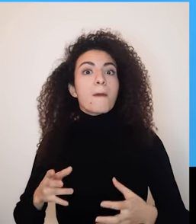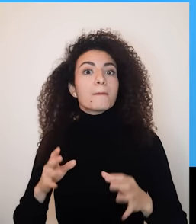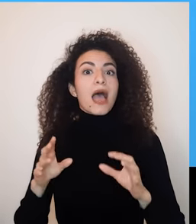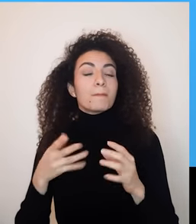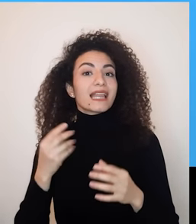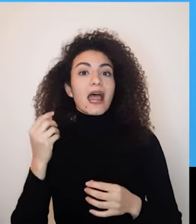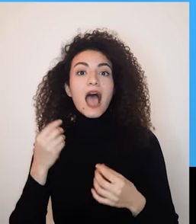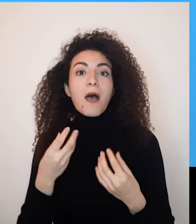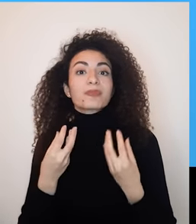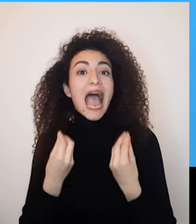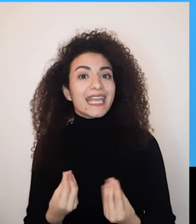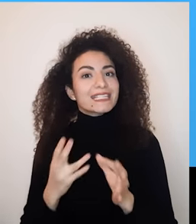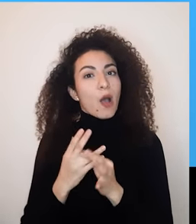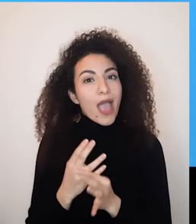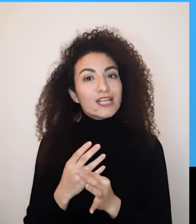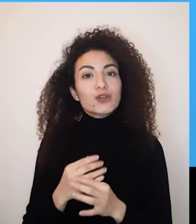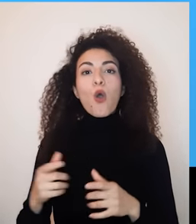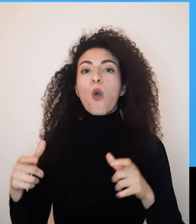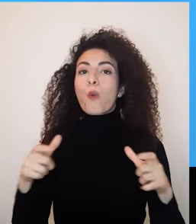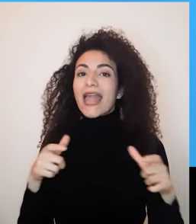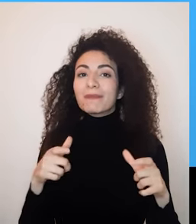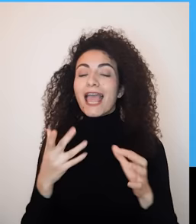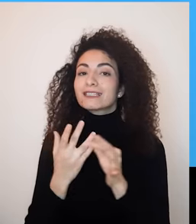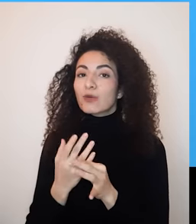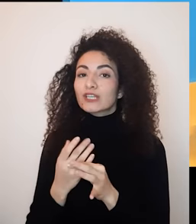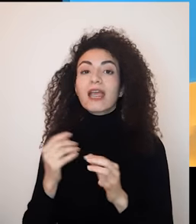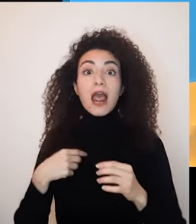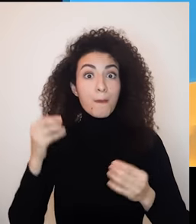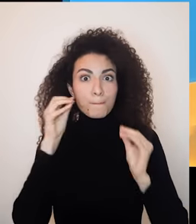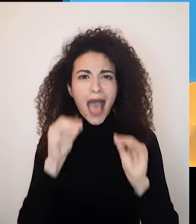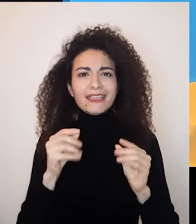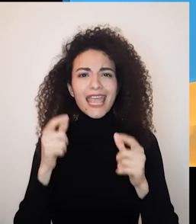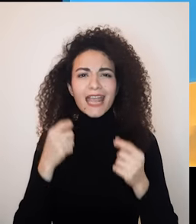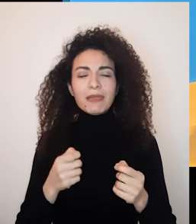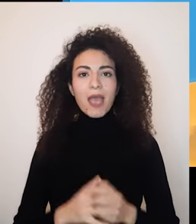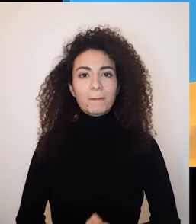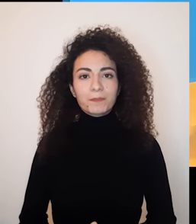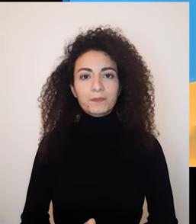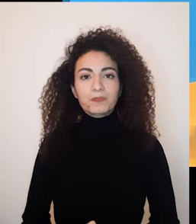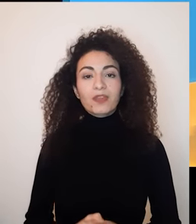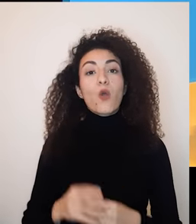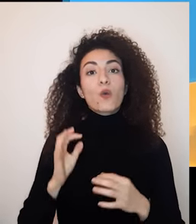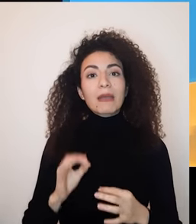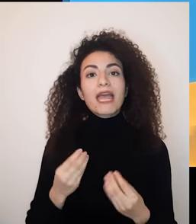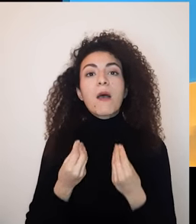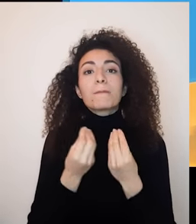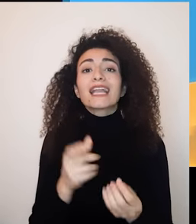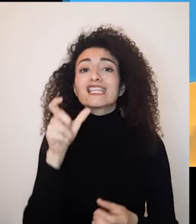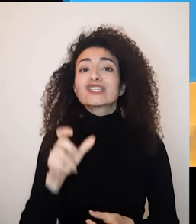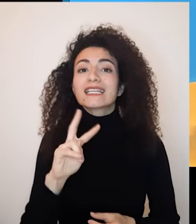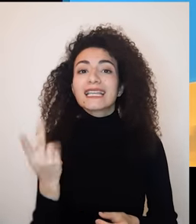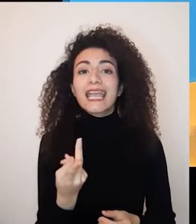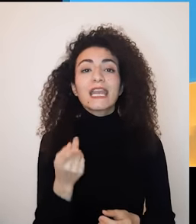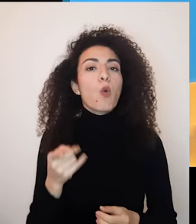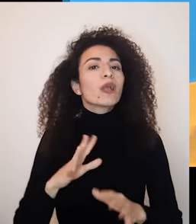تزكى دائماً من مناسبات الحميمة كعيد الزواج أو يوم ميلاد الشريك أخيراً يجب أن نقيم التوازن بأن نعطي الحب كما